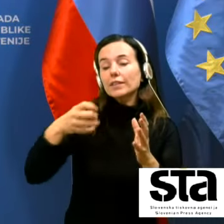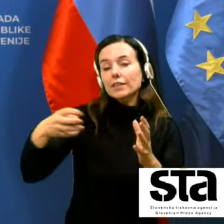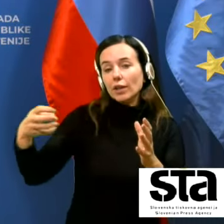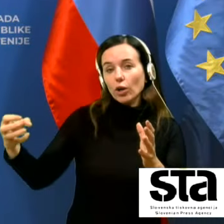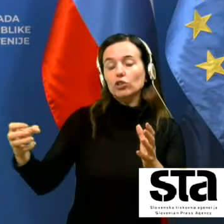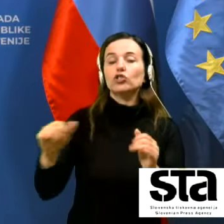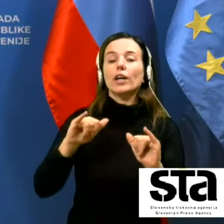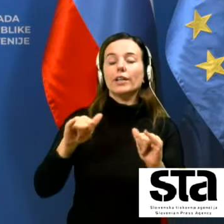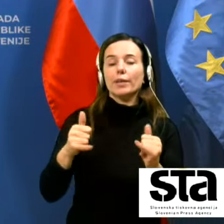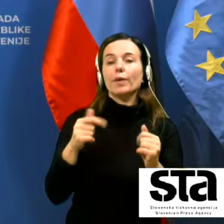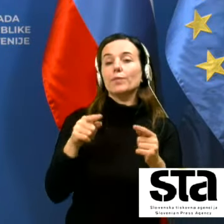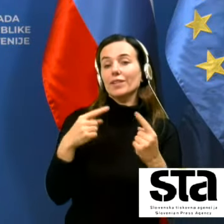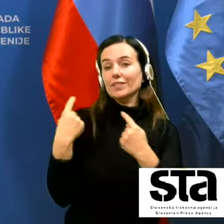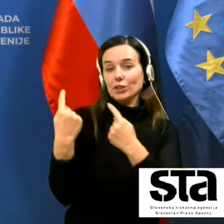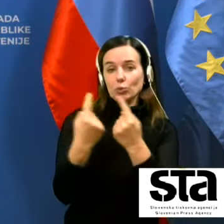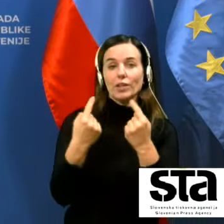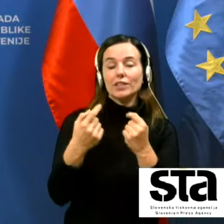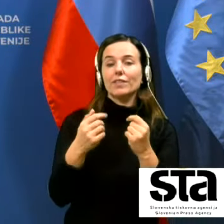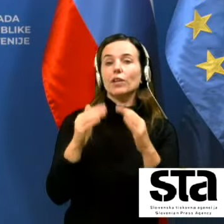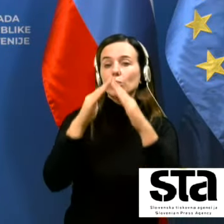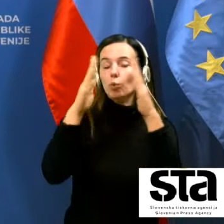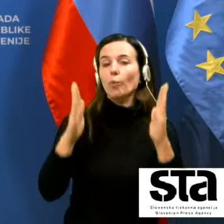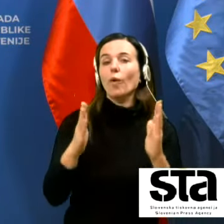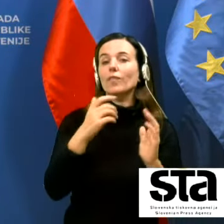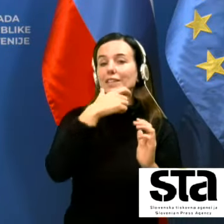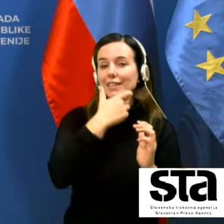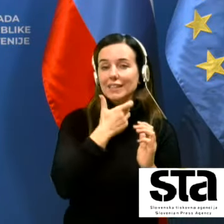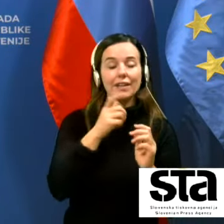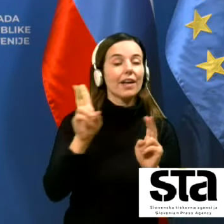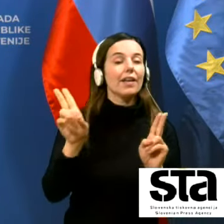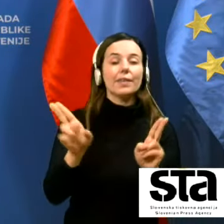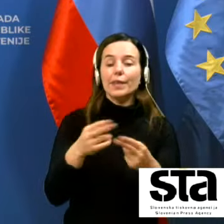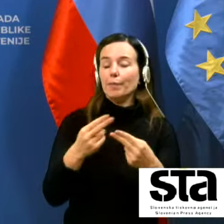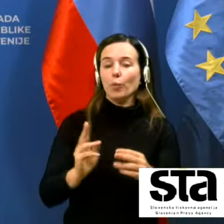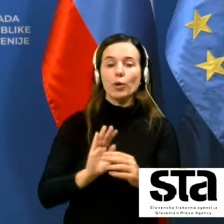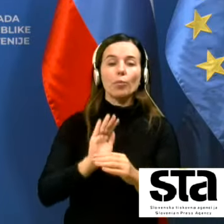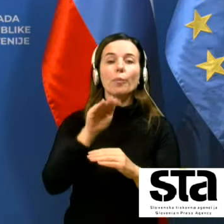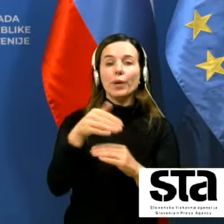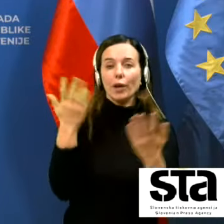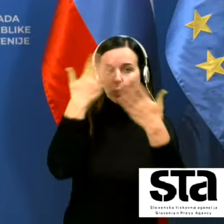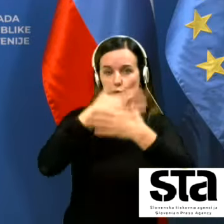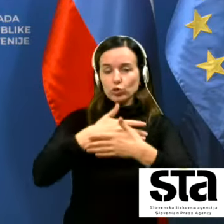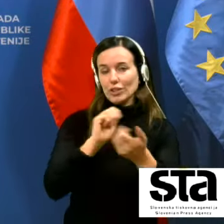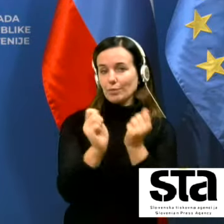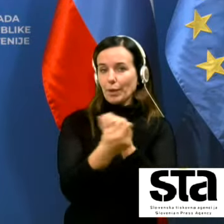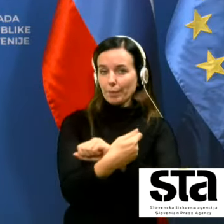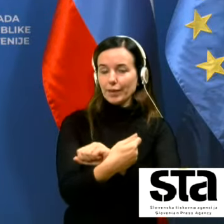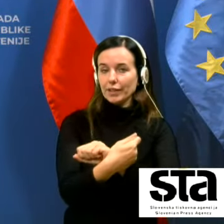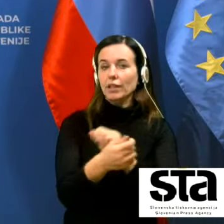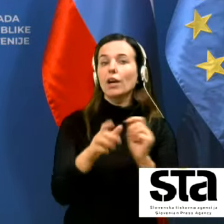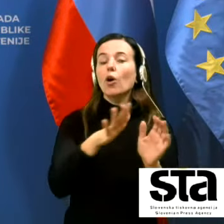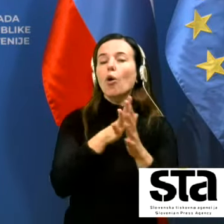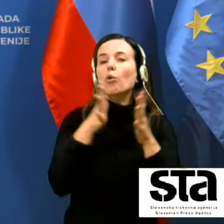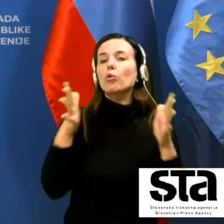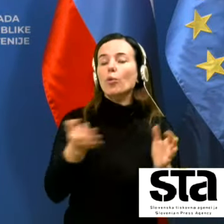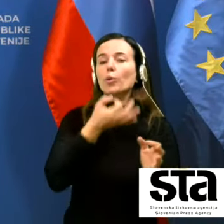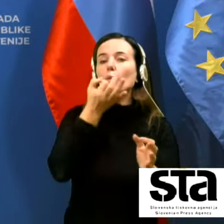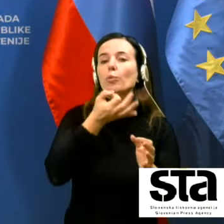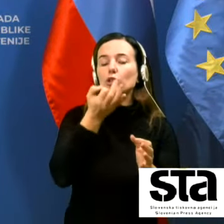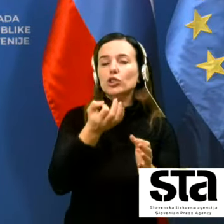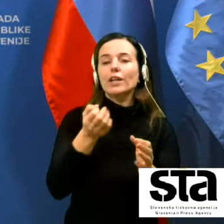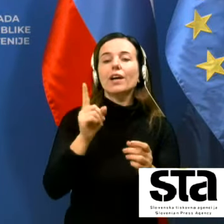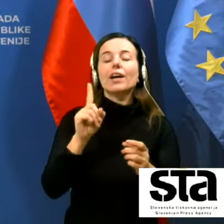mi razmer v domovih preko noči praktično ne moramo urediti veliko je bilo vprašanj kaj smo delali mi pa